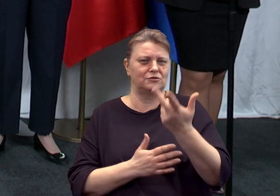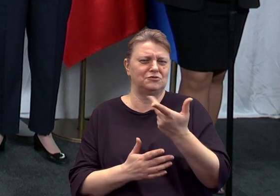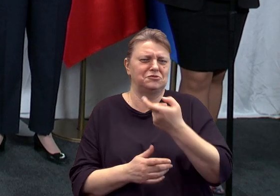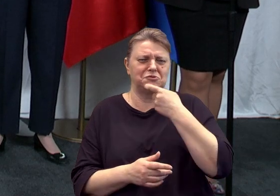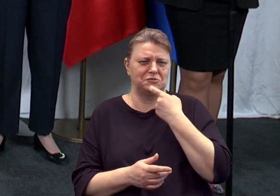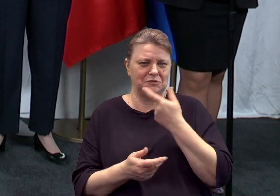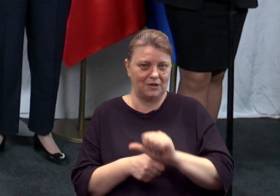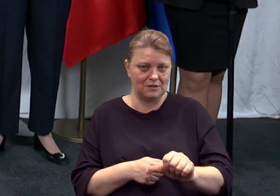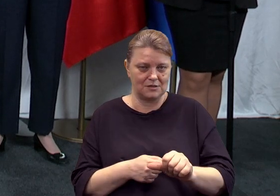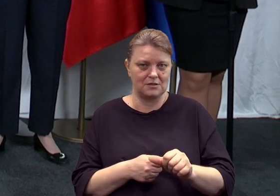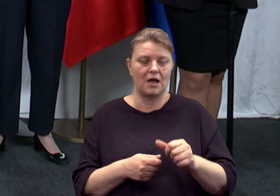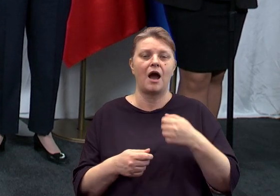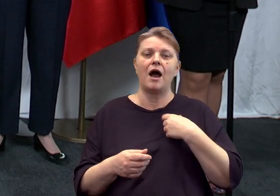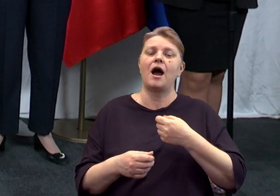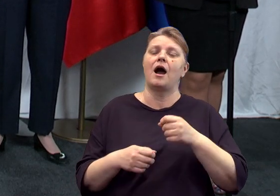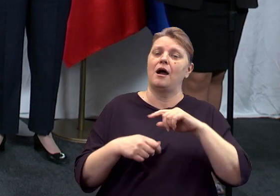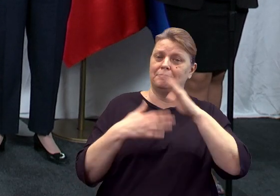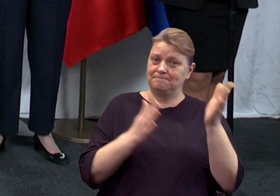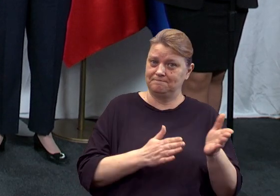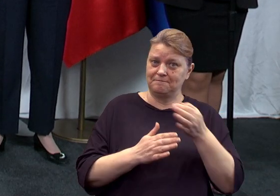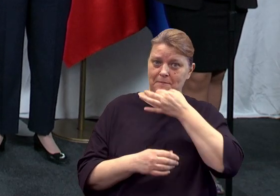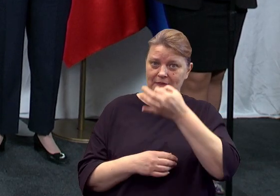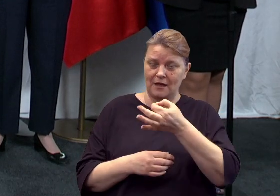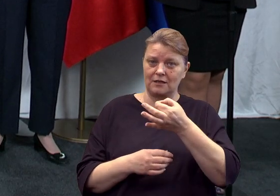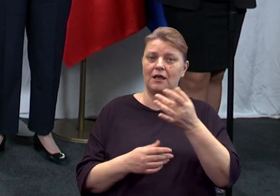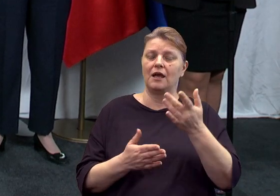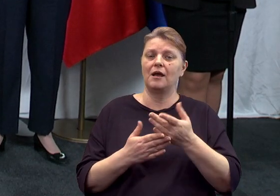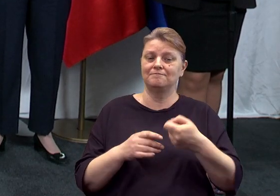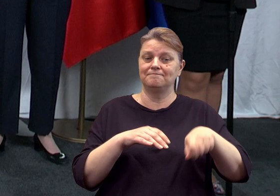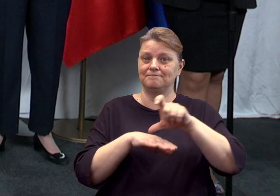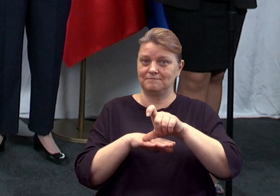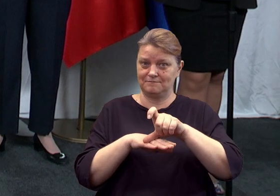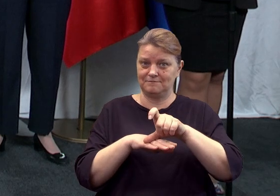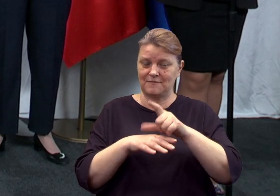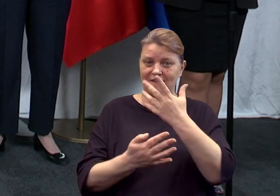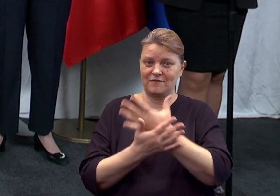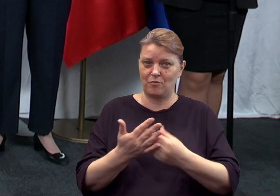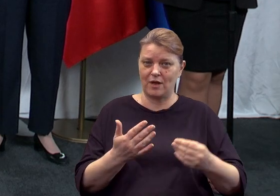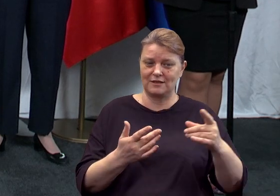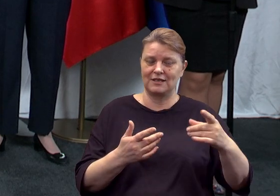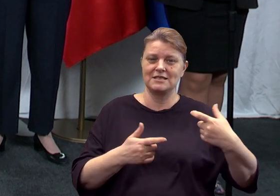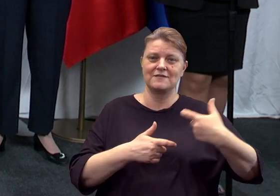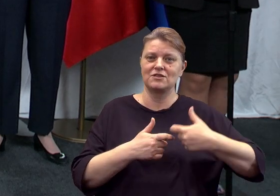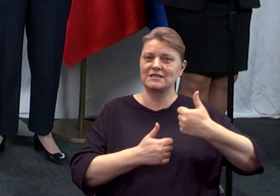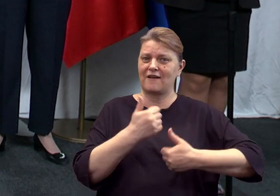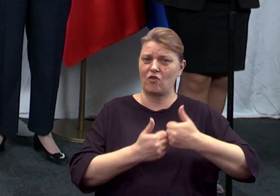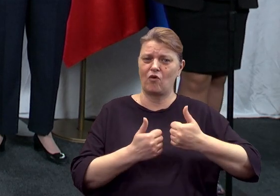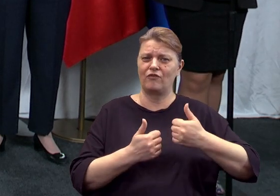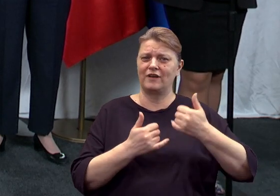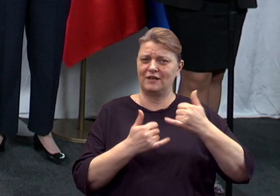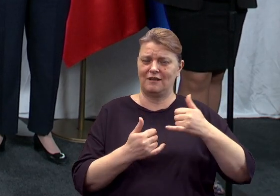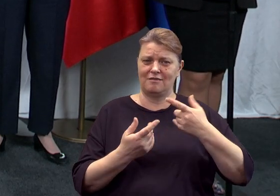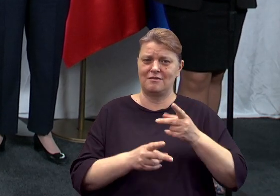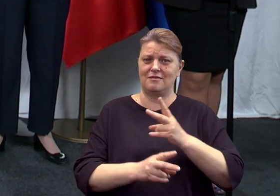podniesienie wynagrodzeń nauczycielskich. Niezależny Związek Zawodowy Oświata Polska, który chyba nie brał udziału w dzisiejszych